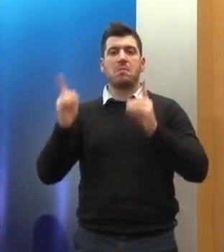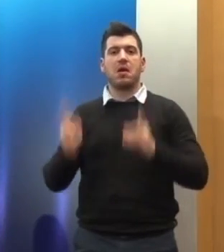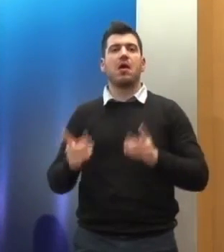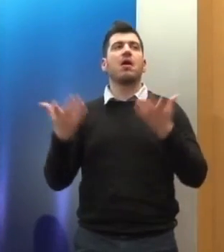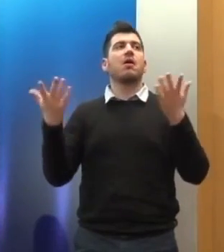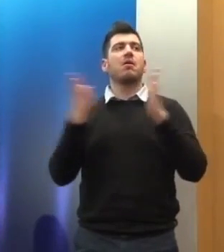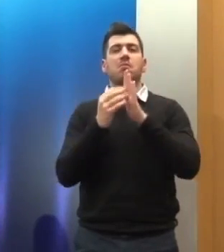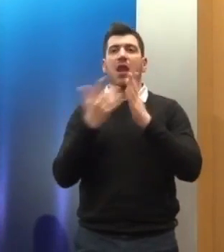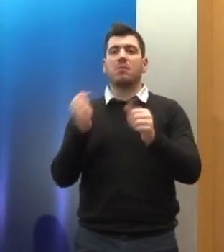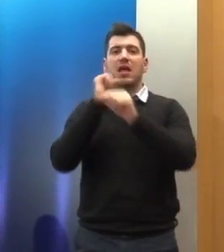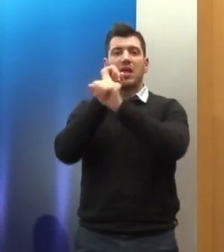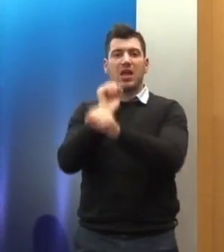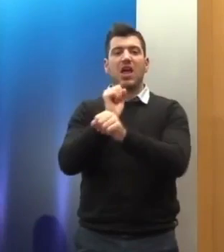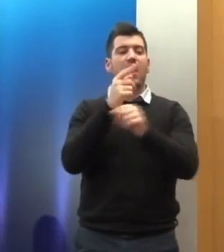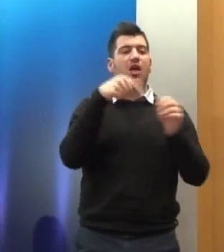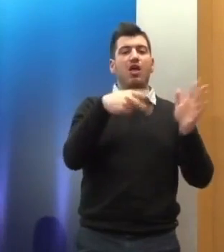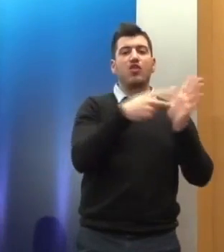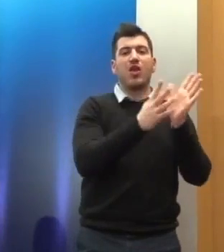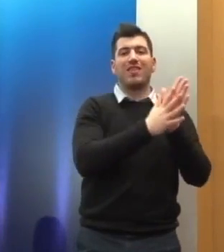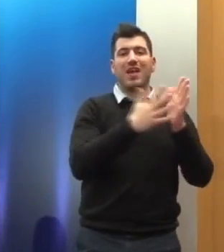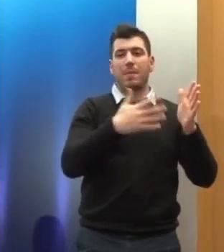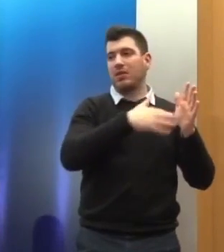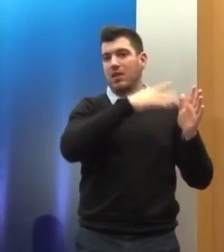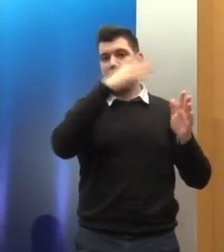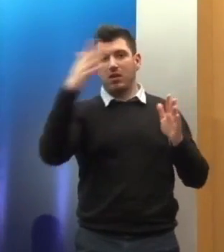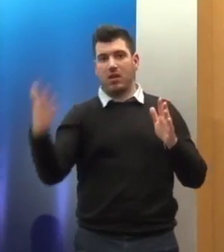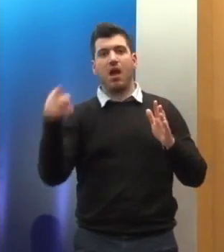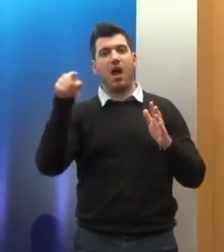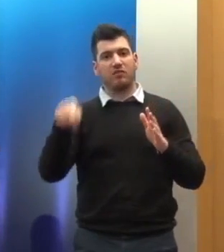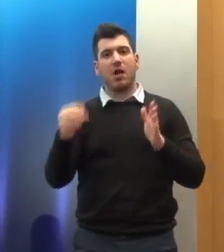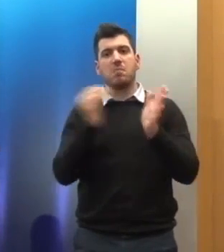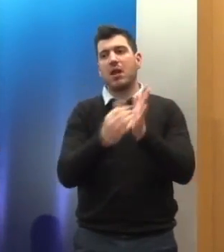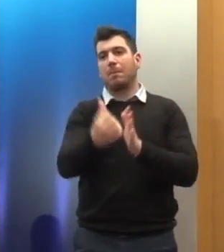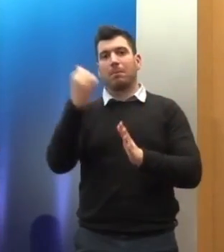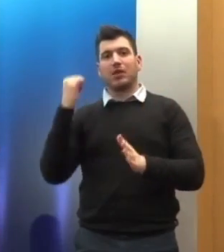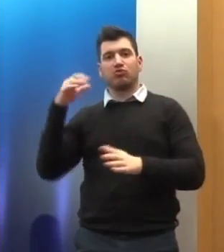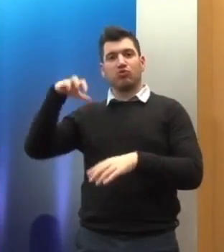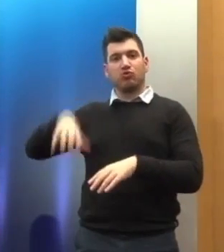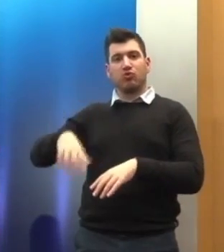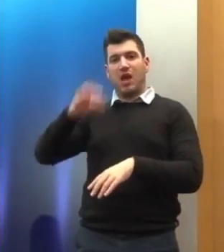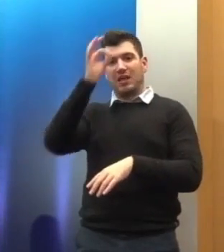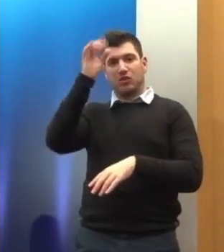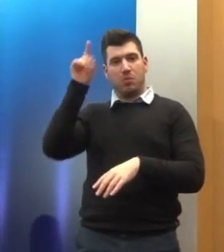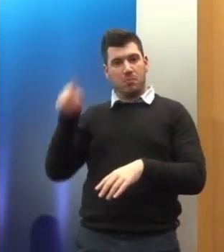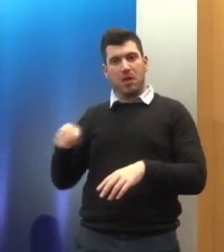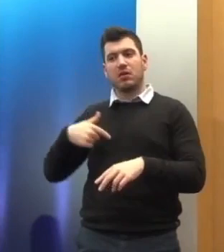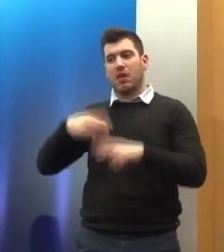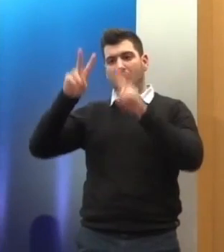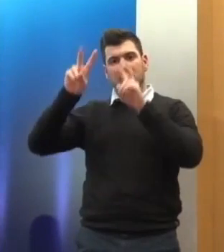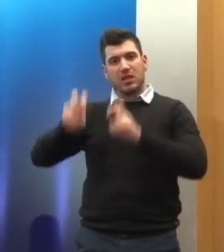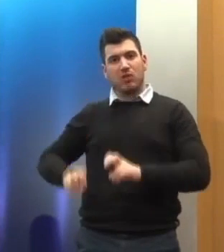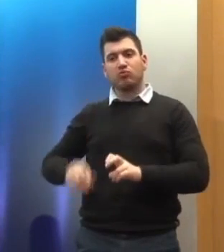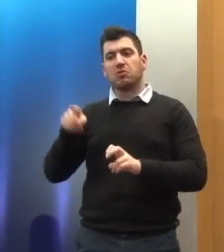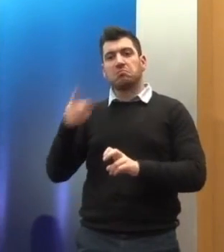για την περίοδο 2015 και εφ' εξής, ξαναπάνε στο τμήμα και εξετάζονται οι καταστάσεις των επιμέρους φυλακών εξυπαρχής από μηδενική βάση